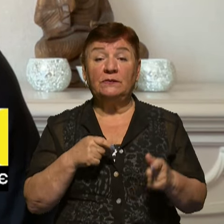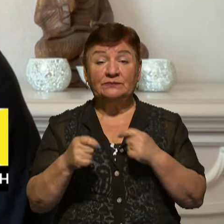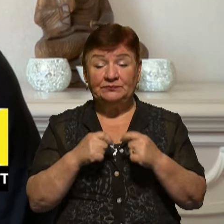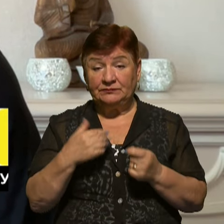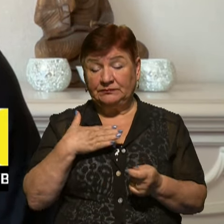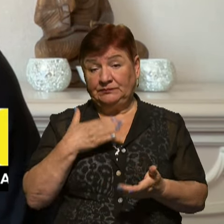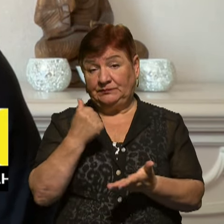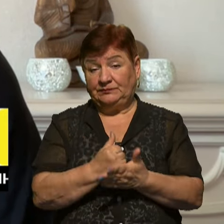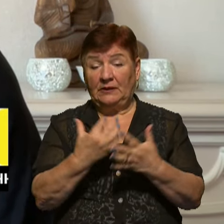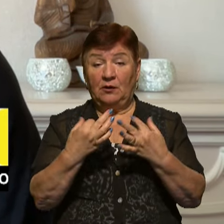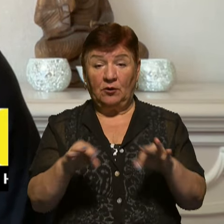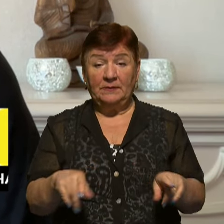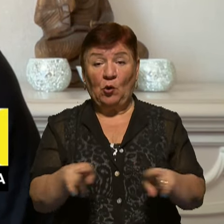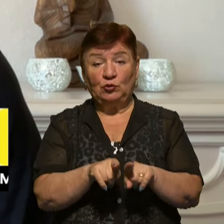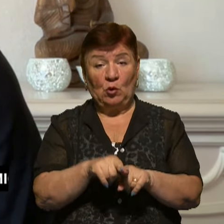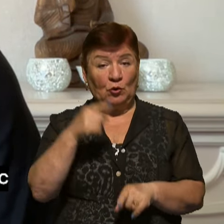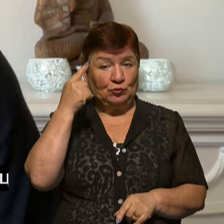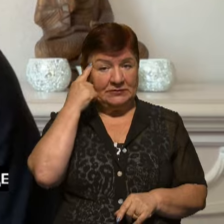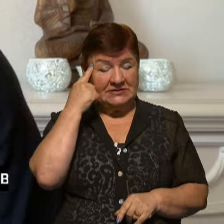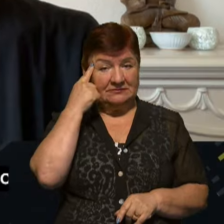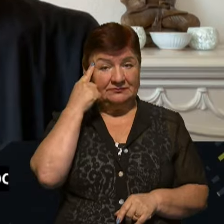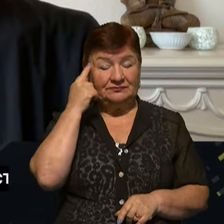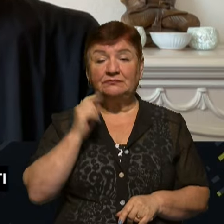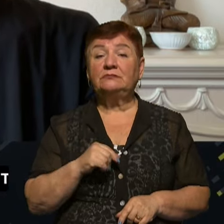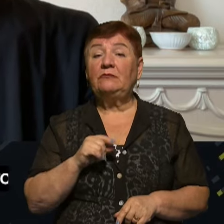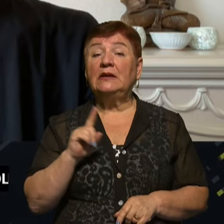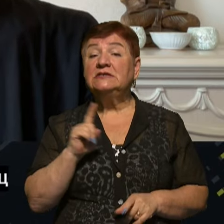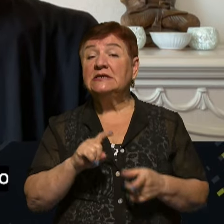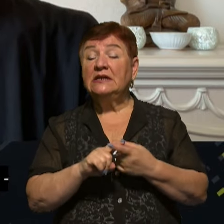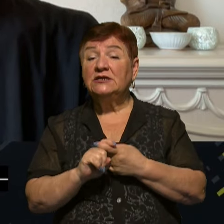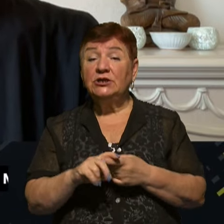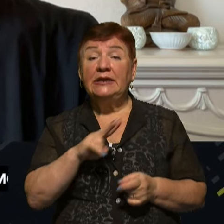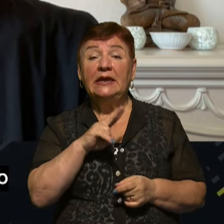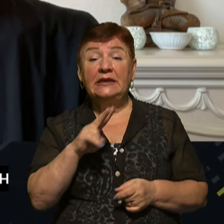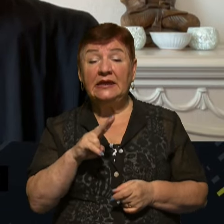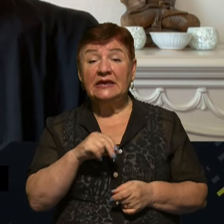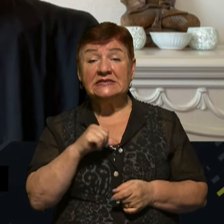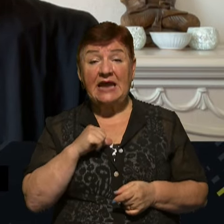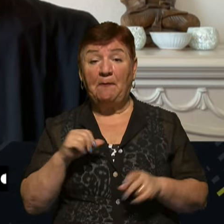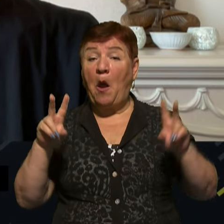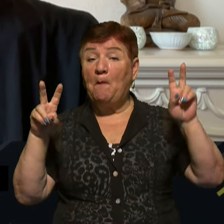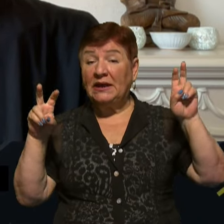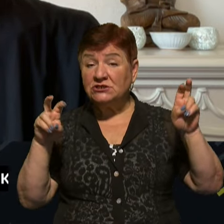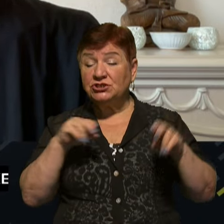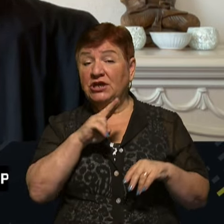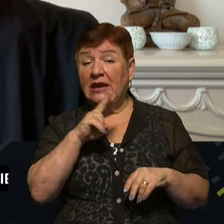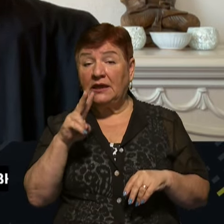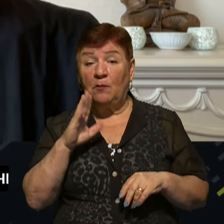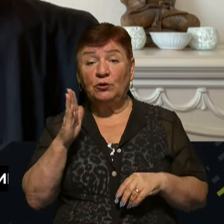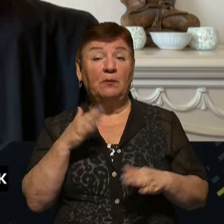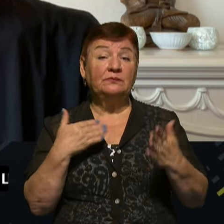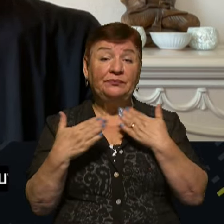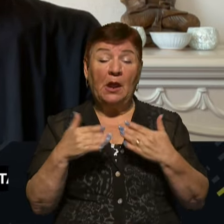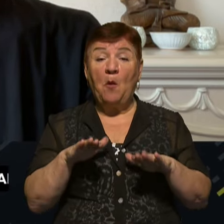ключових демократичних обладнівців. А чи залежить щось від того, які саме меседжі і як ми будемо комунікувати? Чи все ж таки